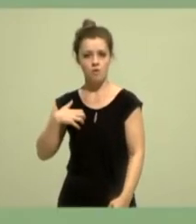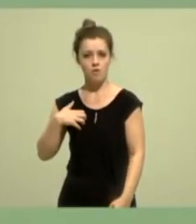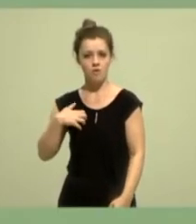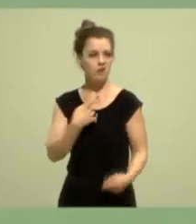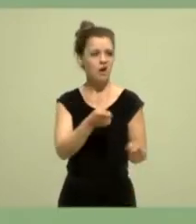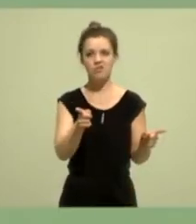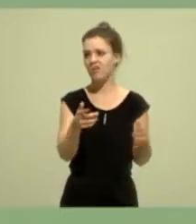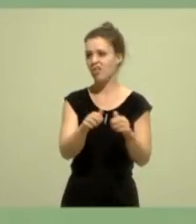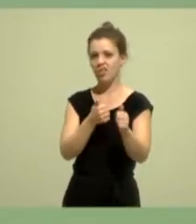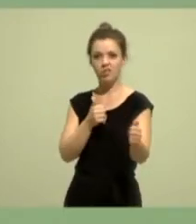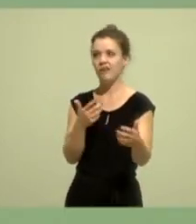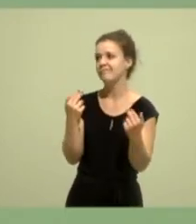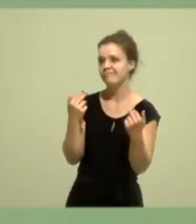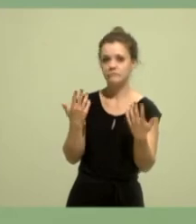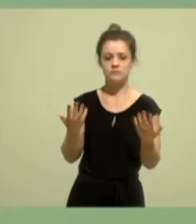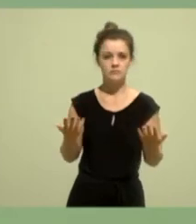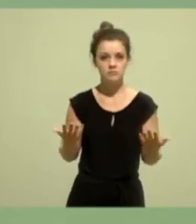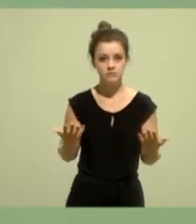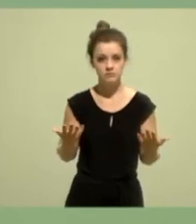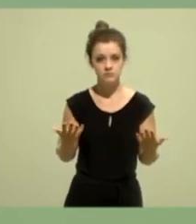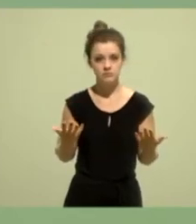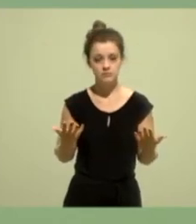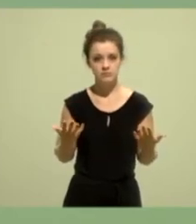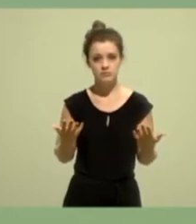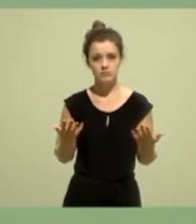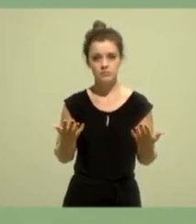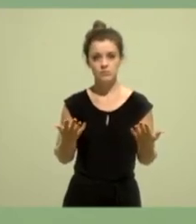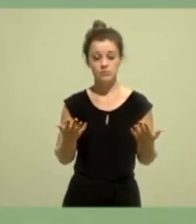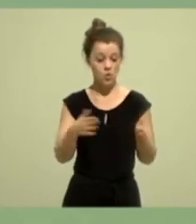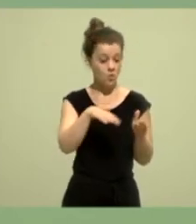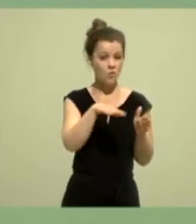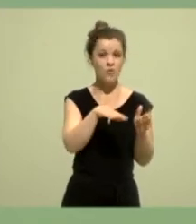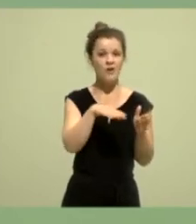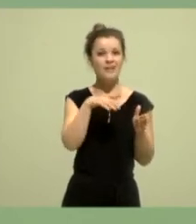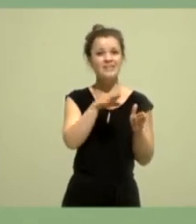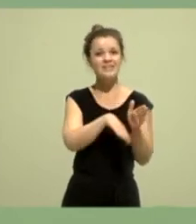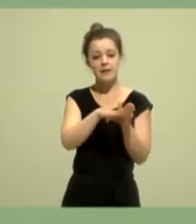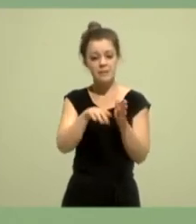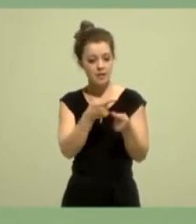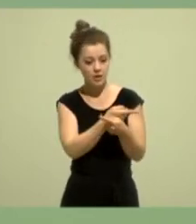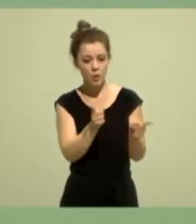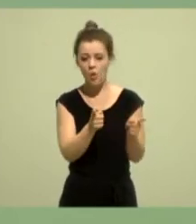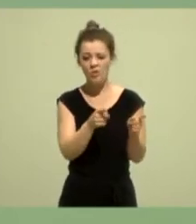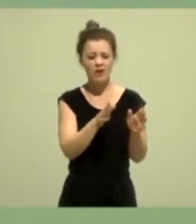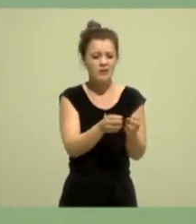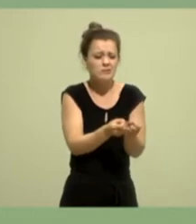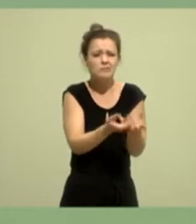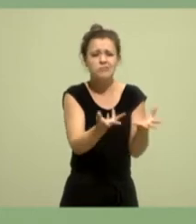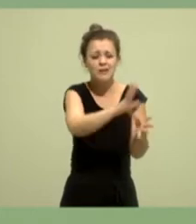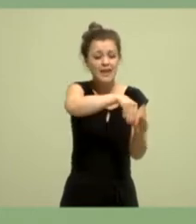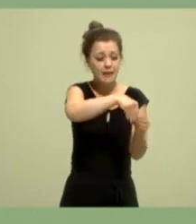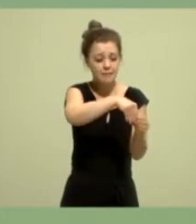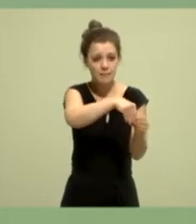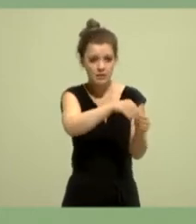Denn je mehr Menschen sich dem Kampf gegen Diskriminierung aller Art anschließen, desto weniger Last ruht auf den